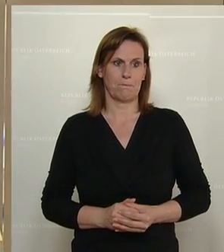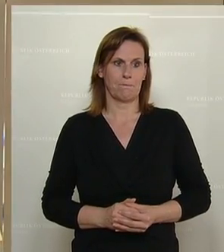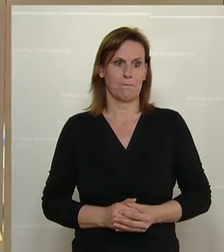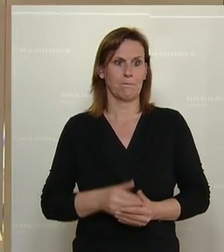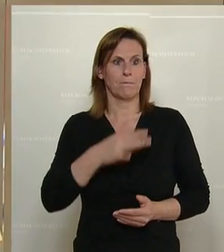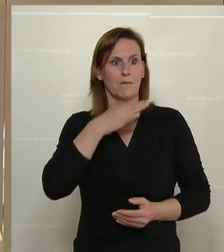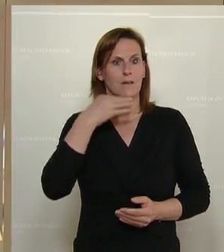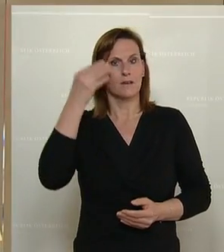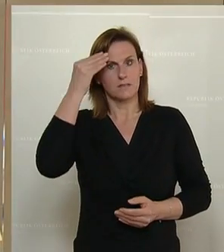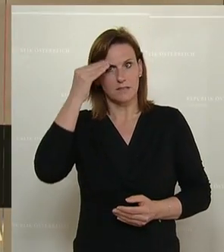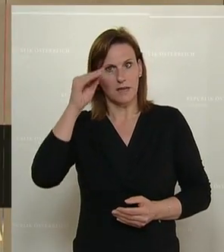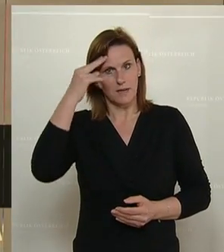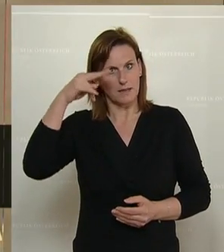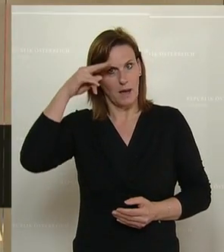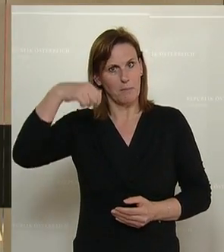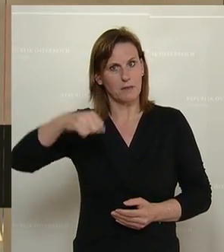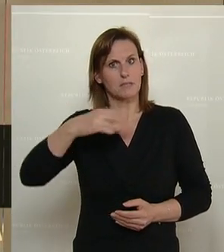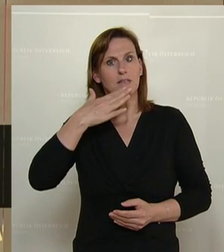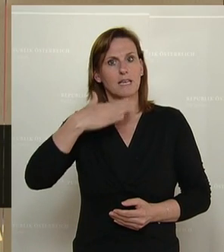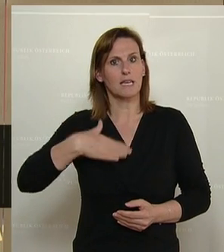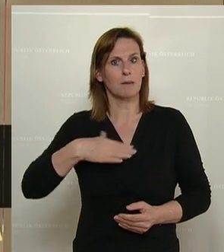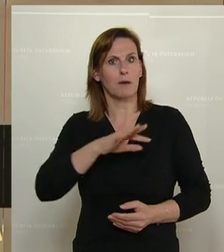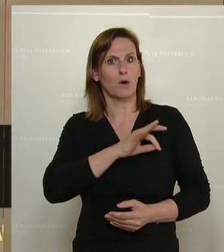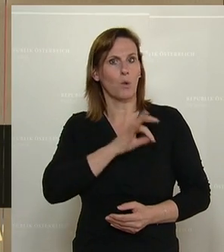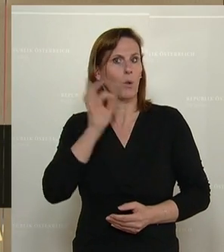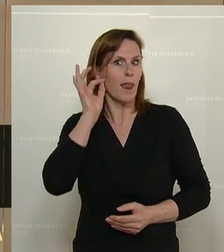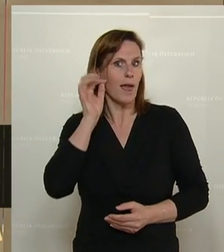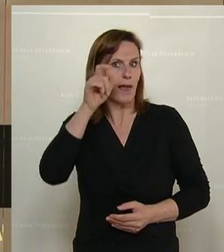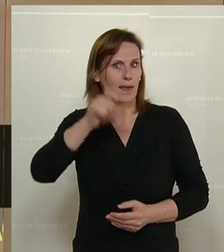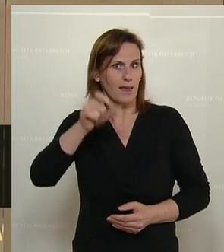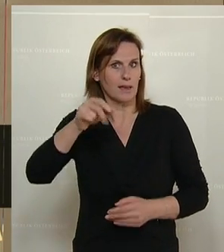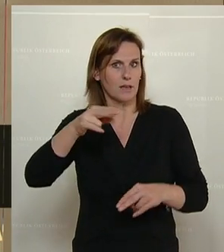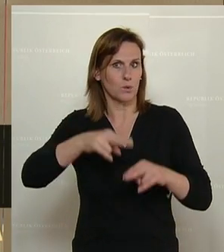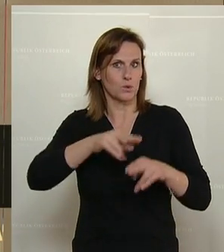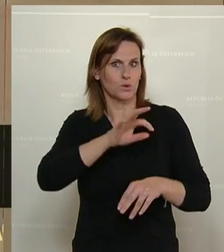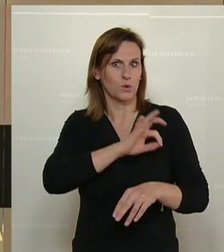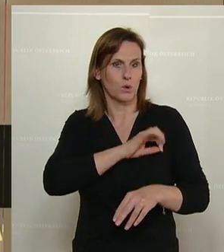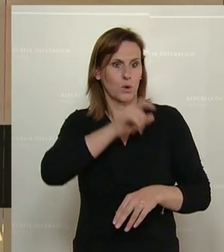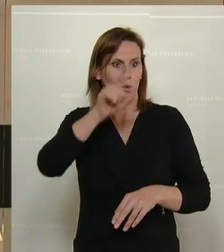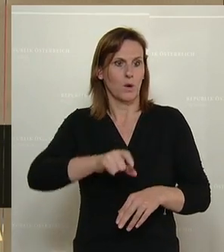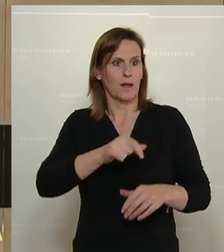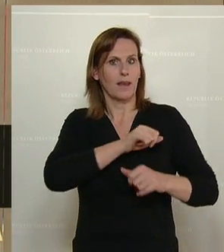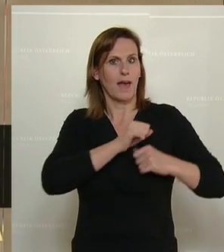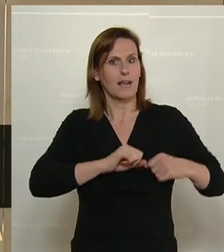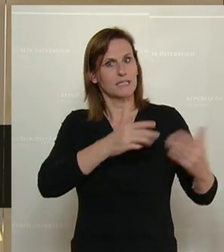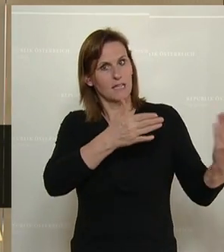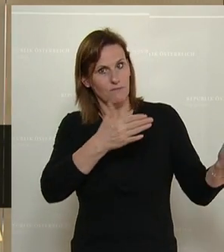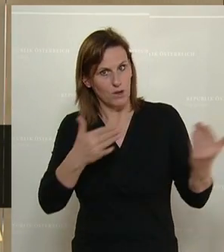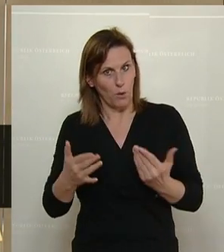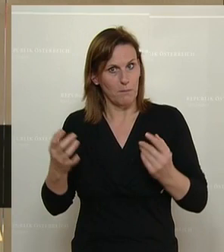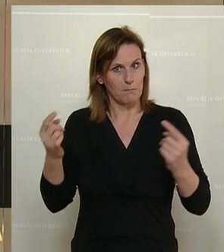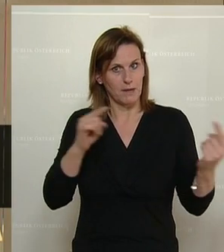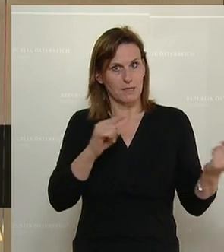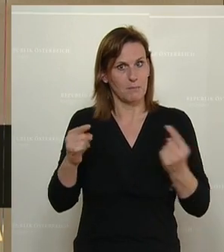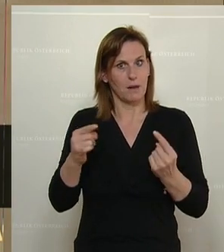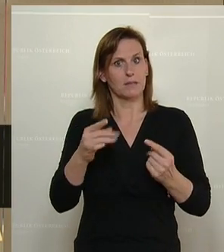Sehr geehrter Herr Präsident, liebe Kolleginnen und Kollegen, herzlich willkommen bei der Debatte. Sehr geehrte Damen und Herren vor